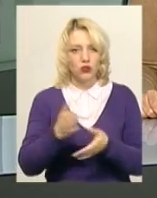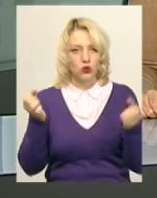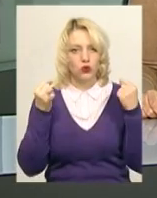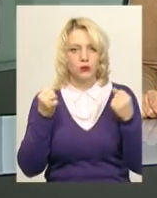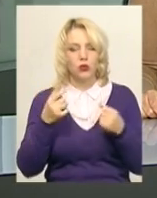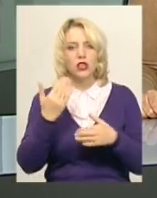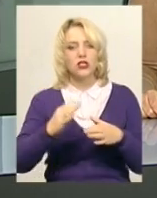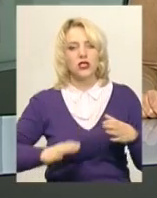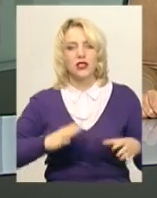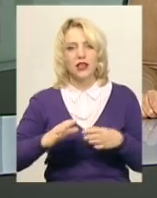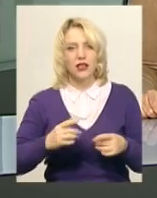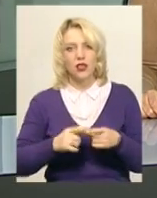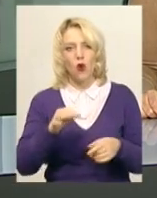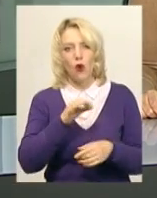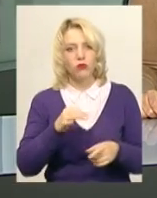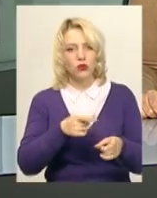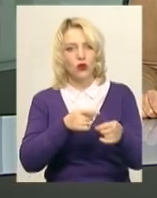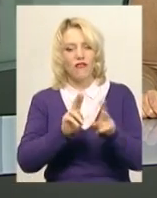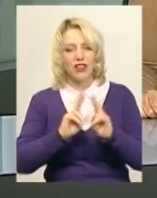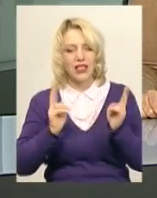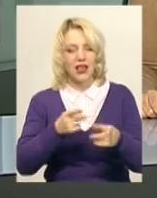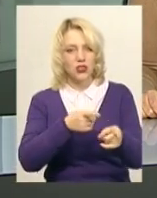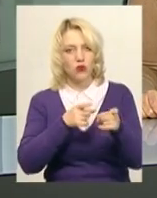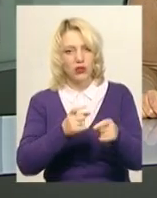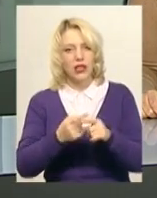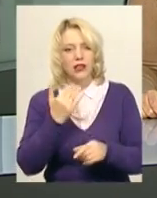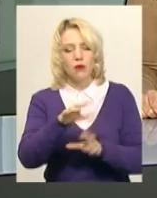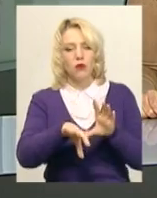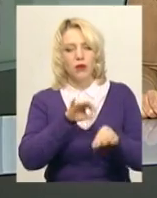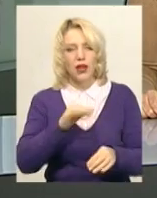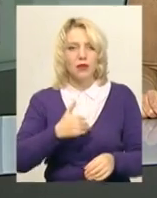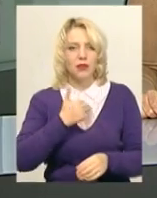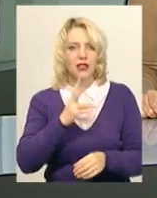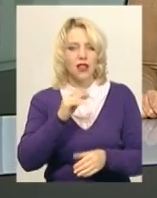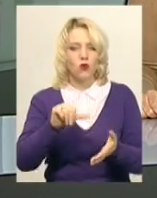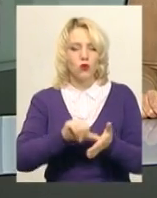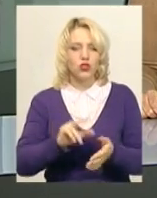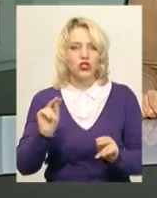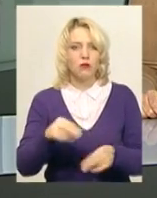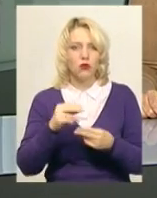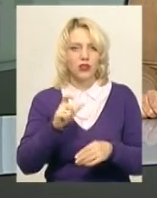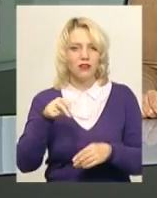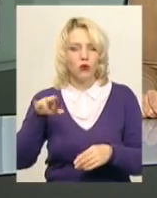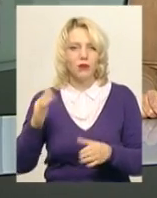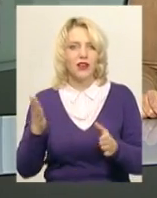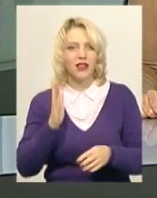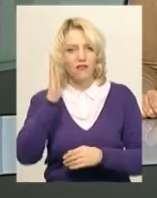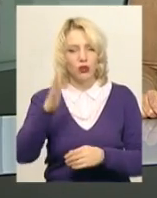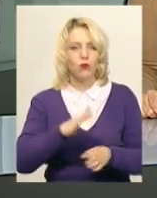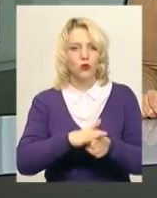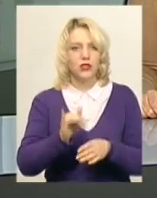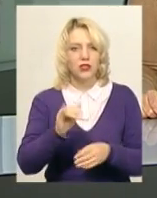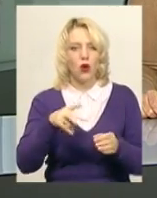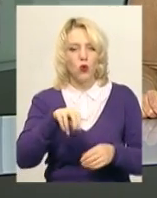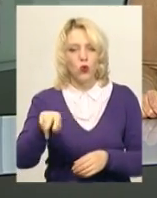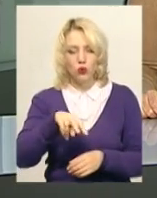тренера, голови обласної федерації колівої стрільби Петра Бардецького, там обирали претендентів для участі у чемпіонаті Європи, який відбудеться у лютому